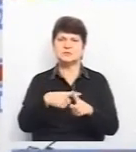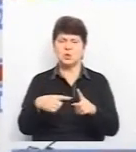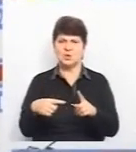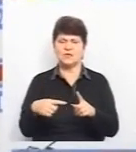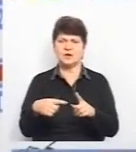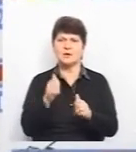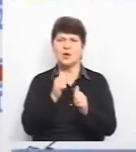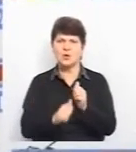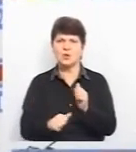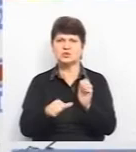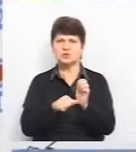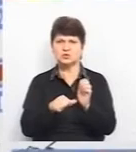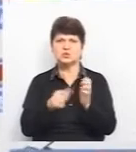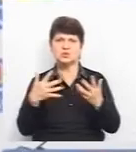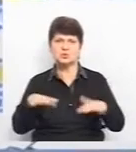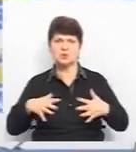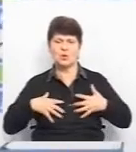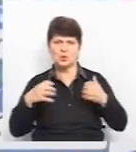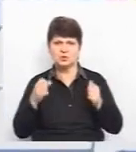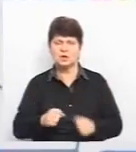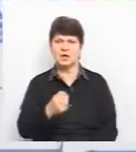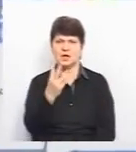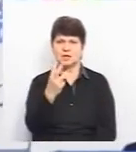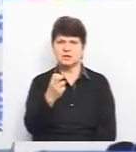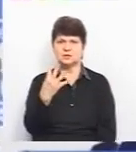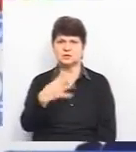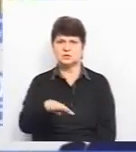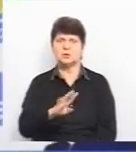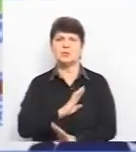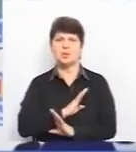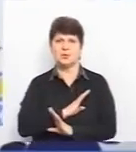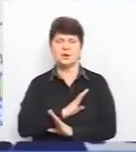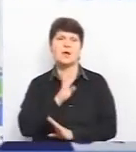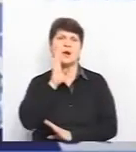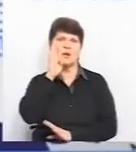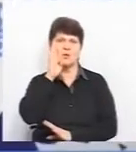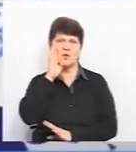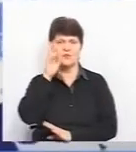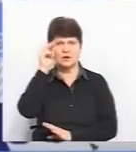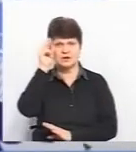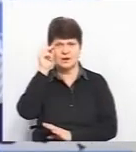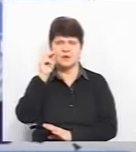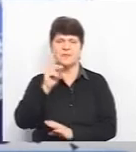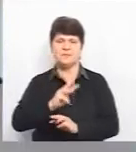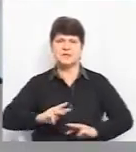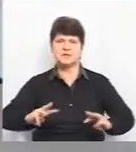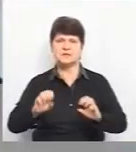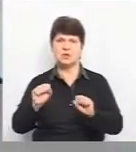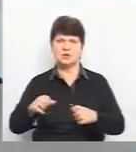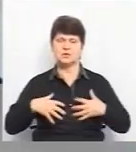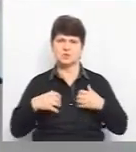Кожен шостий вже одужав, а 340 людей померли. Це ранкові дані Міністерства охорони здоров'я.